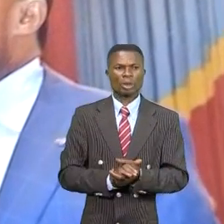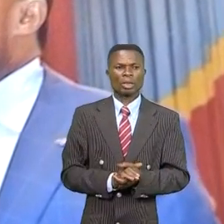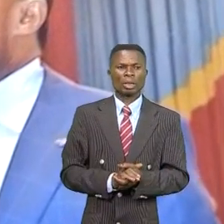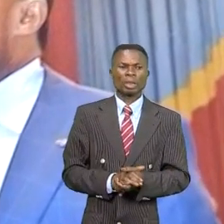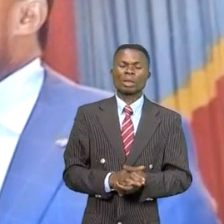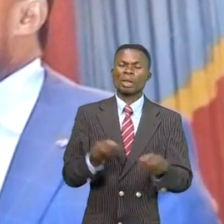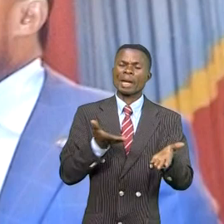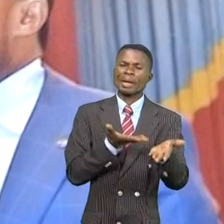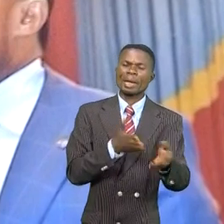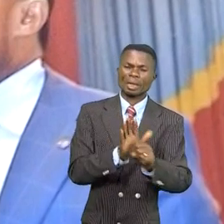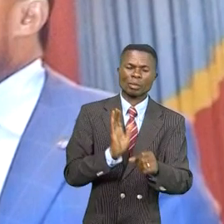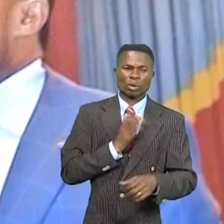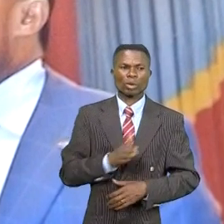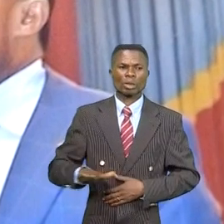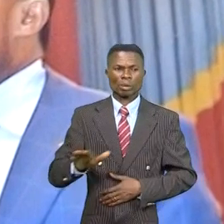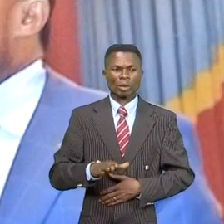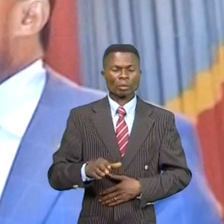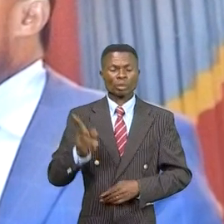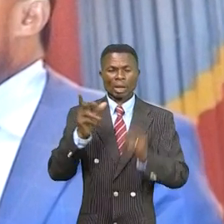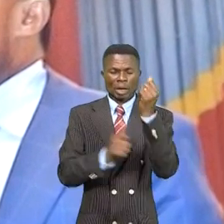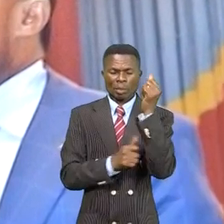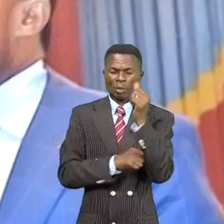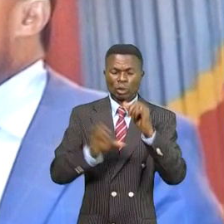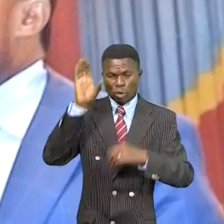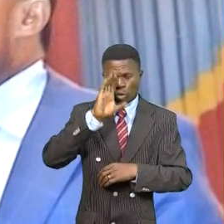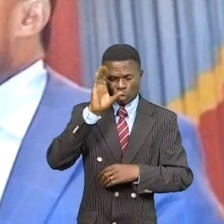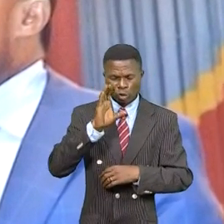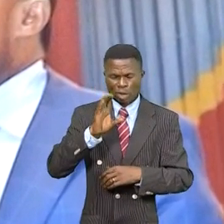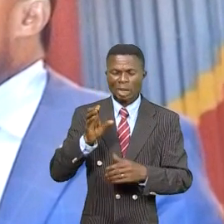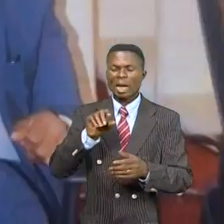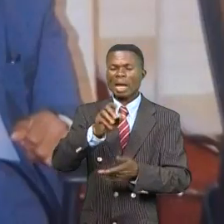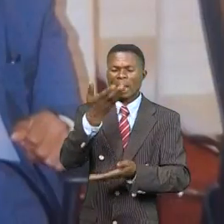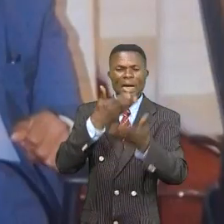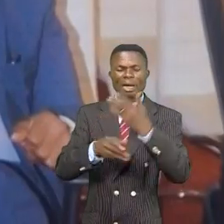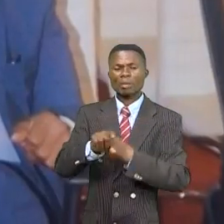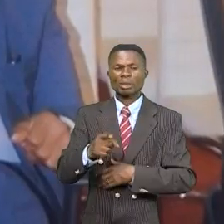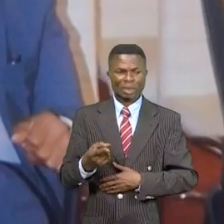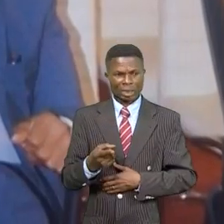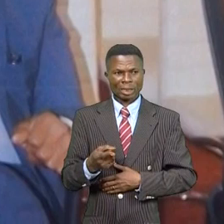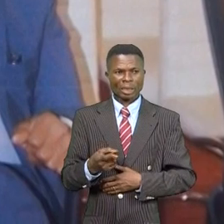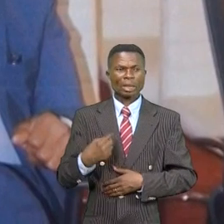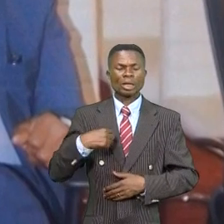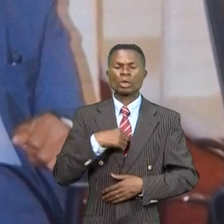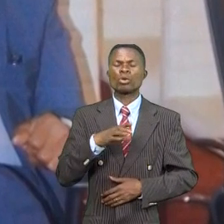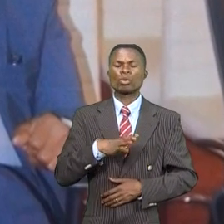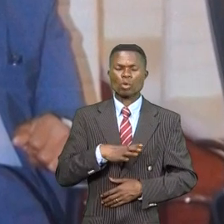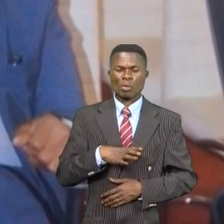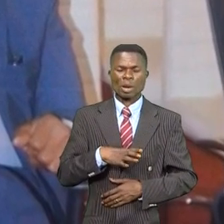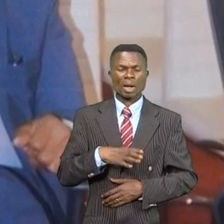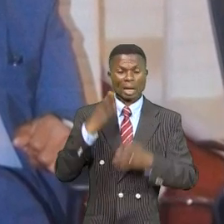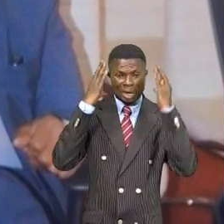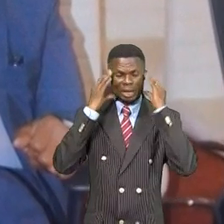la population en recherche parce qu'il était présent sur tout ce qui se passait il était témoin du siècle qui passait